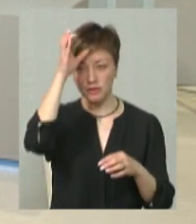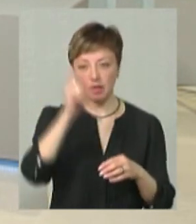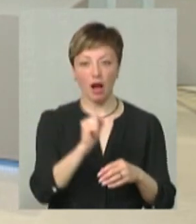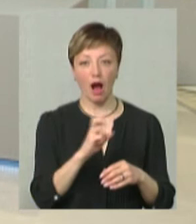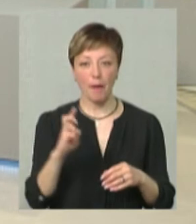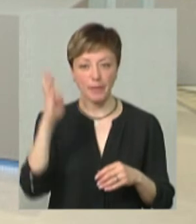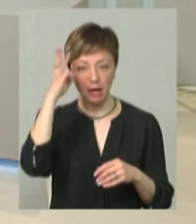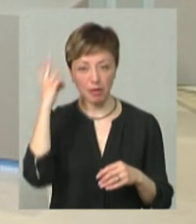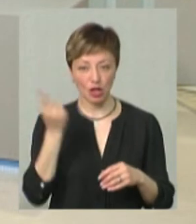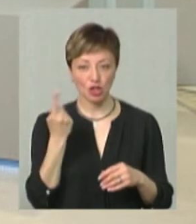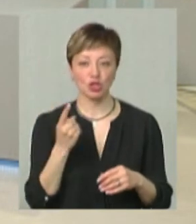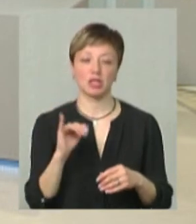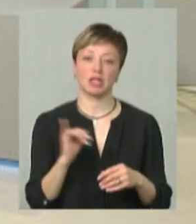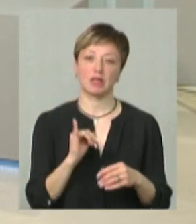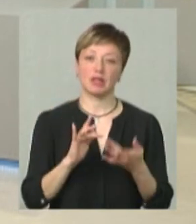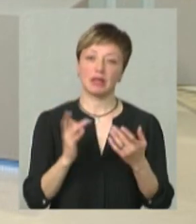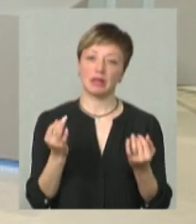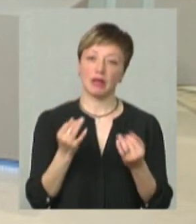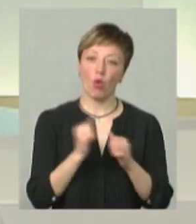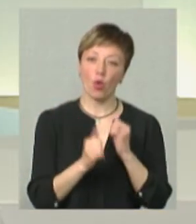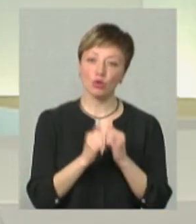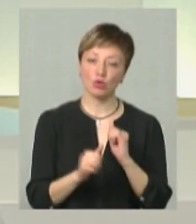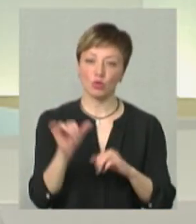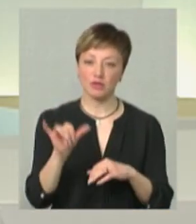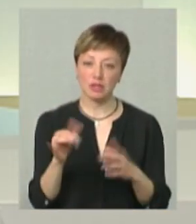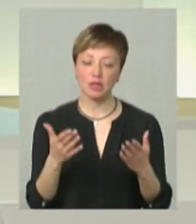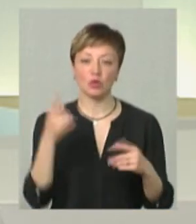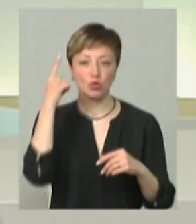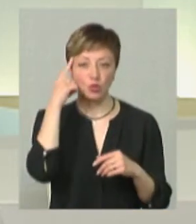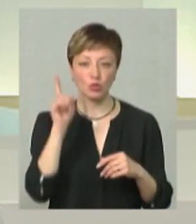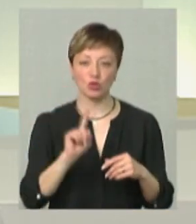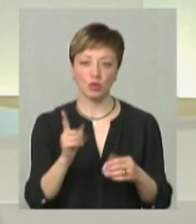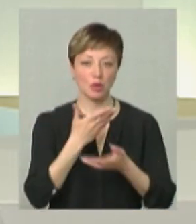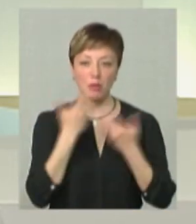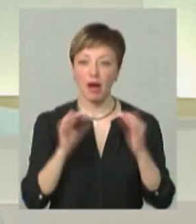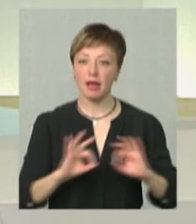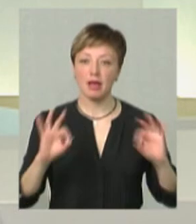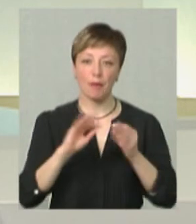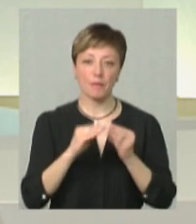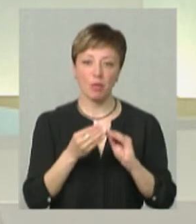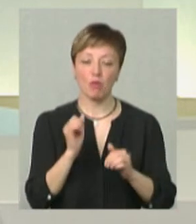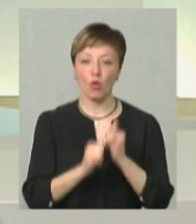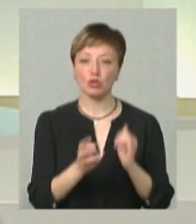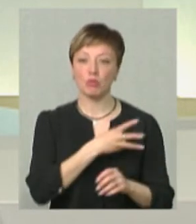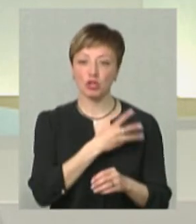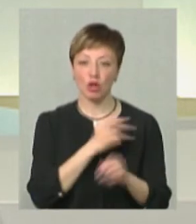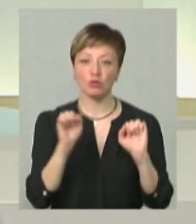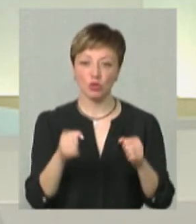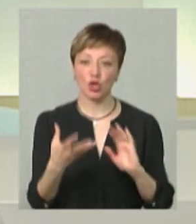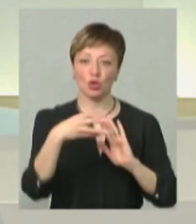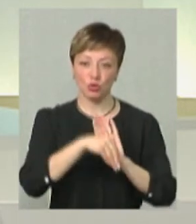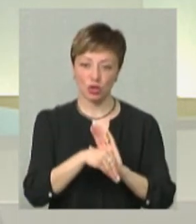хабу Хмельниччини, і в інтересах кожного з вишів. Тому, я думаю, що немає ніяких проблем, і кожен бажаючий може